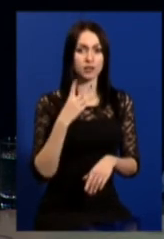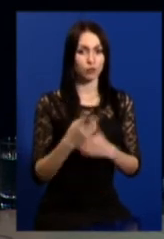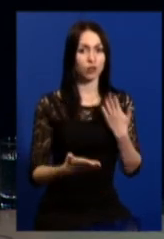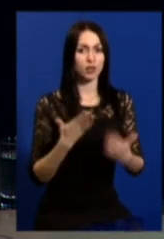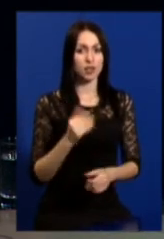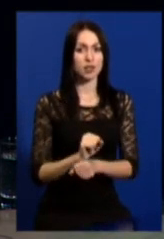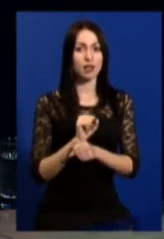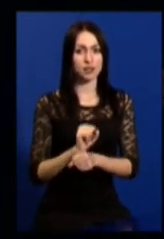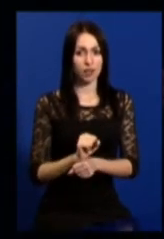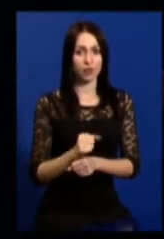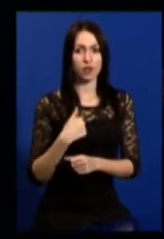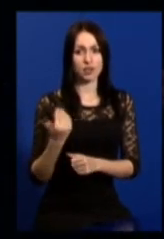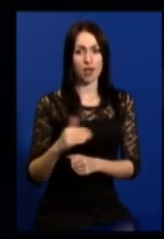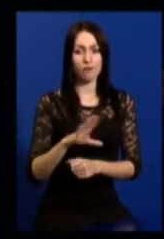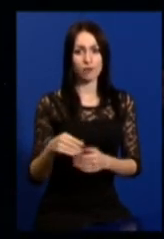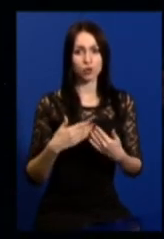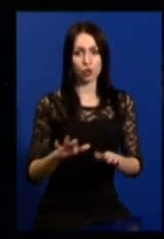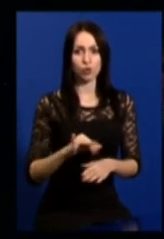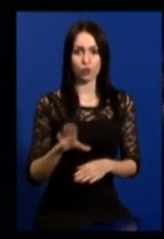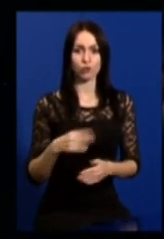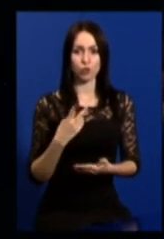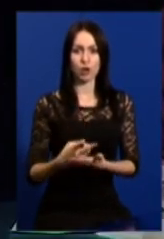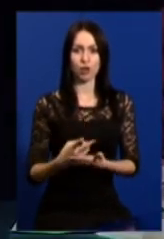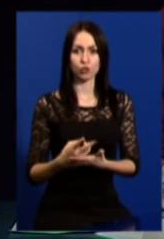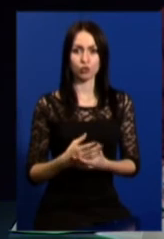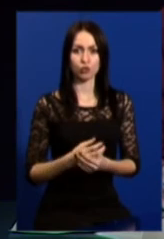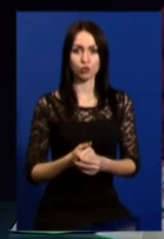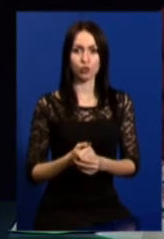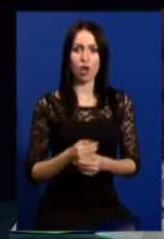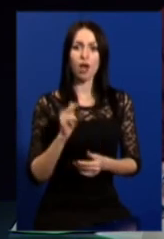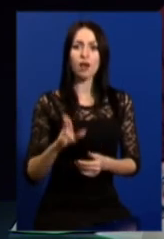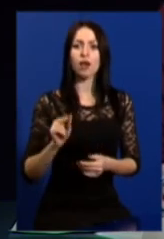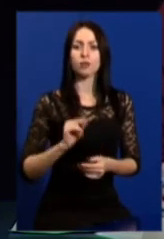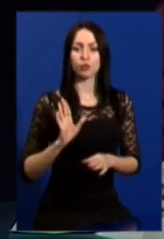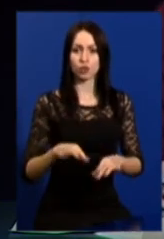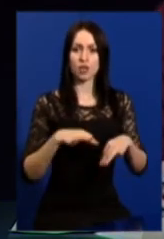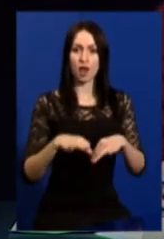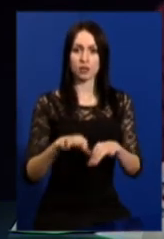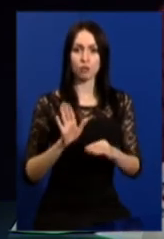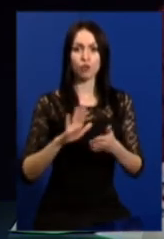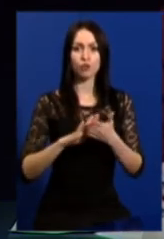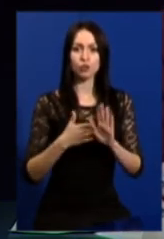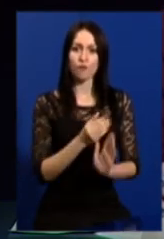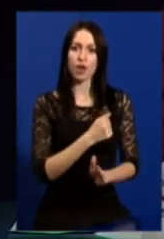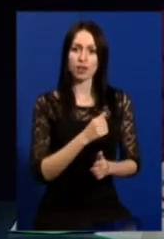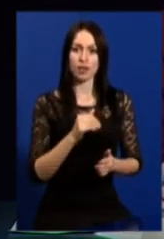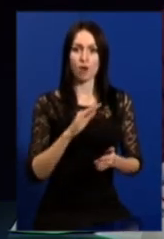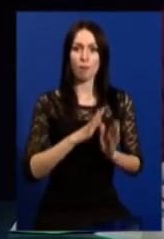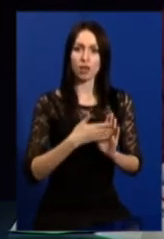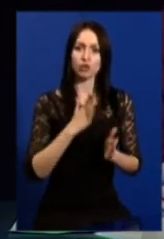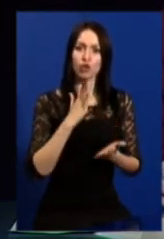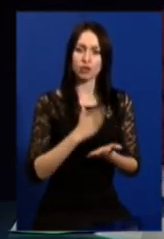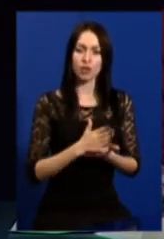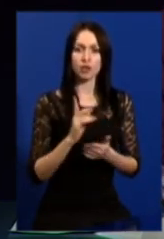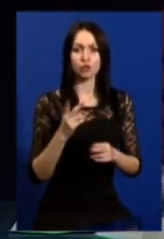Якщо зупиняєте, я вам все відкрию, все покажу. Як працюватиме транспорт в умовах воєнного стану? Чи є певні обмеження, чи